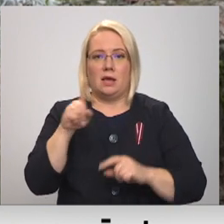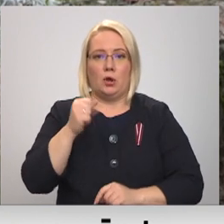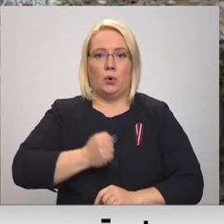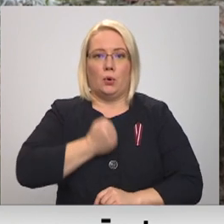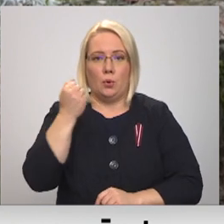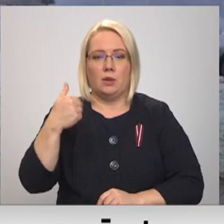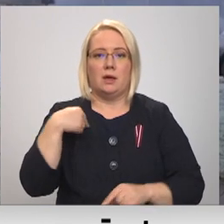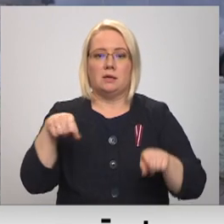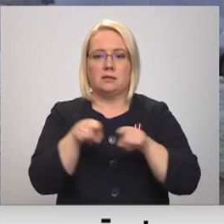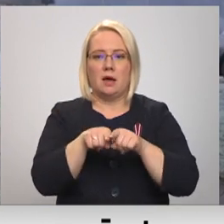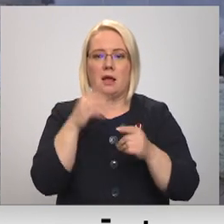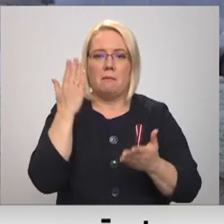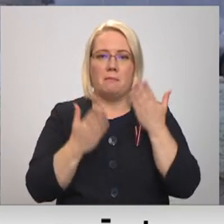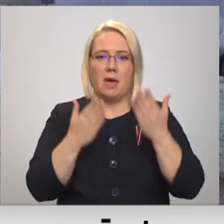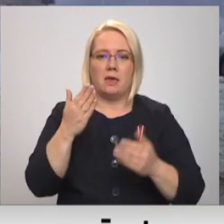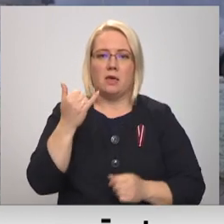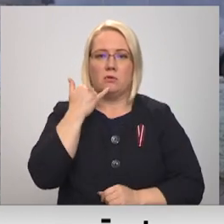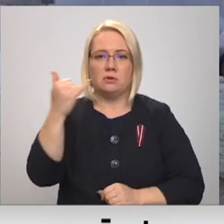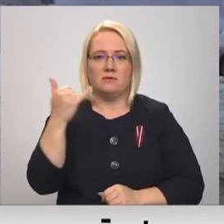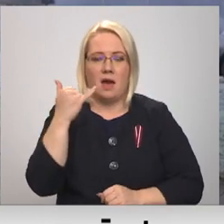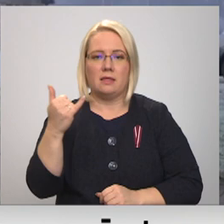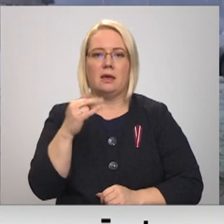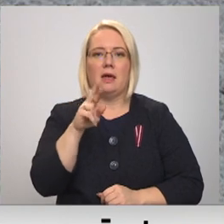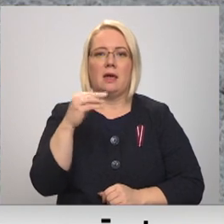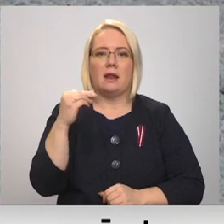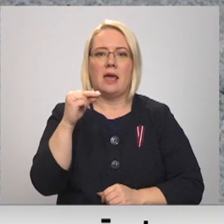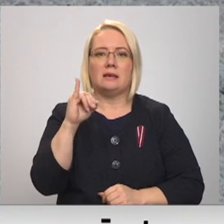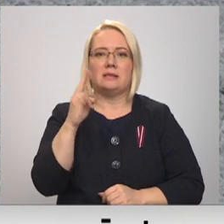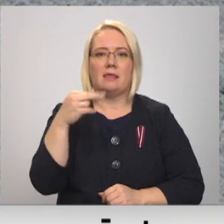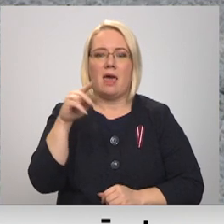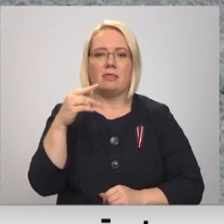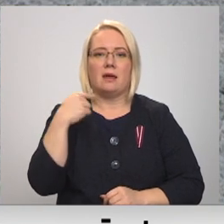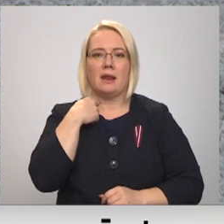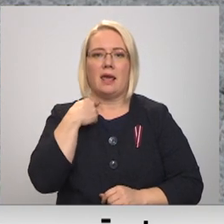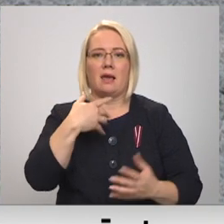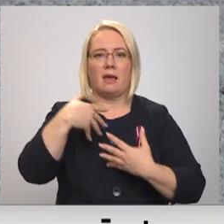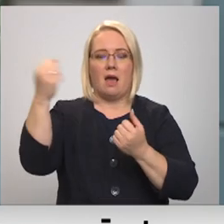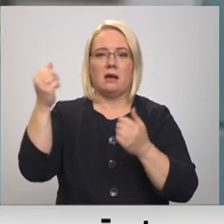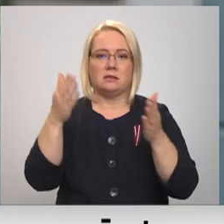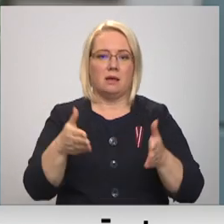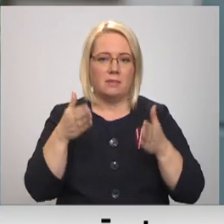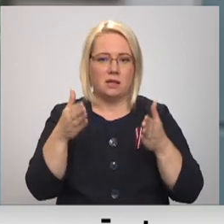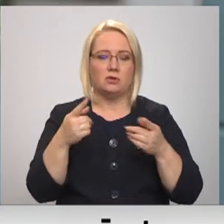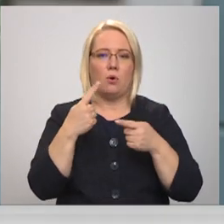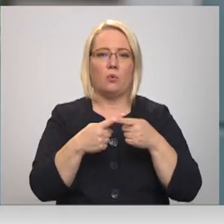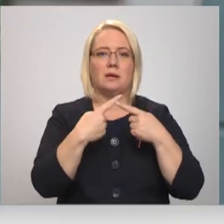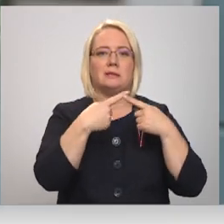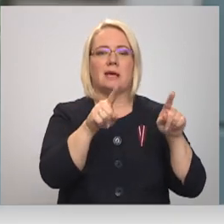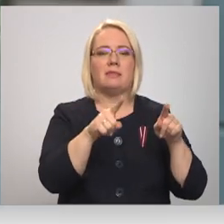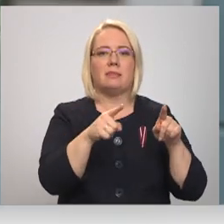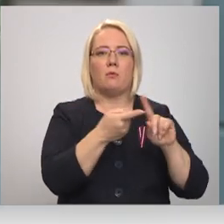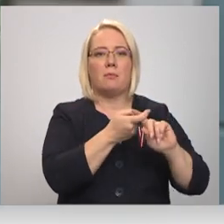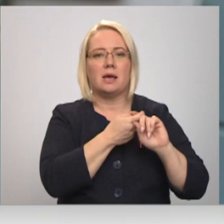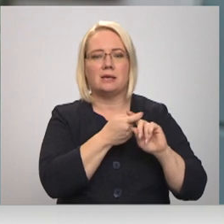Es arī mēģinu zvanīt. Rezidenti ir arī jau visi paņemti Rīgā slimnīcās. Un citās piesaistīt